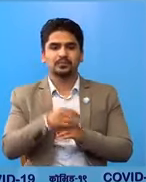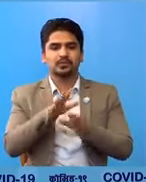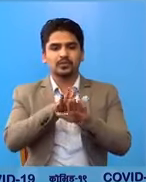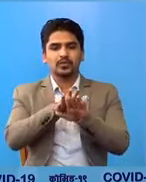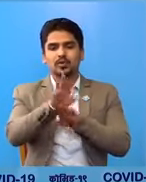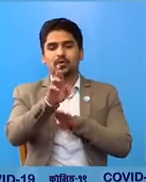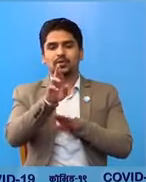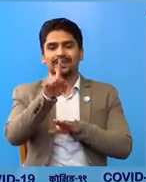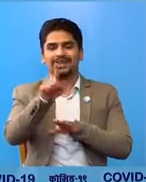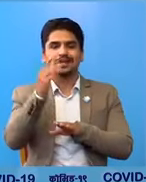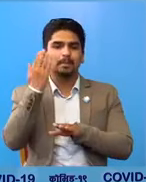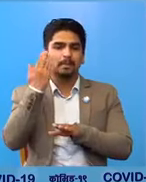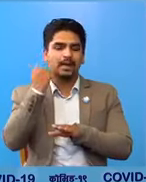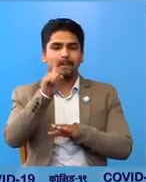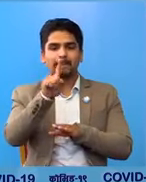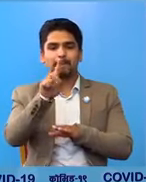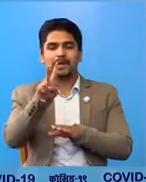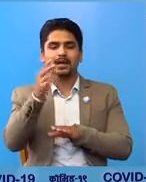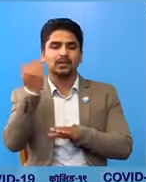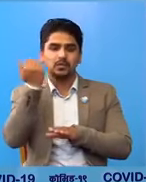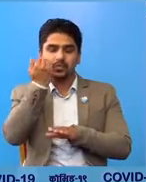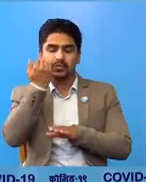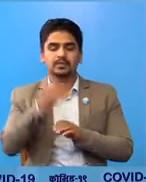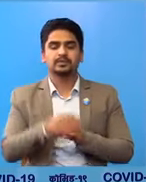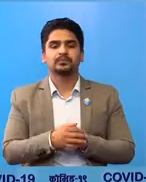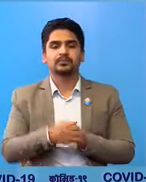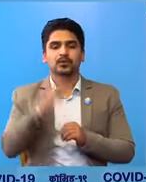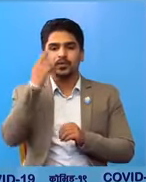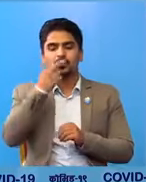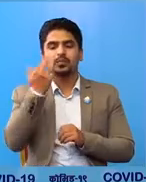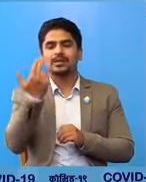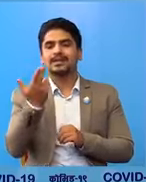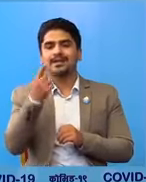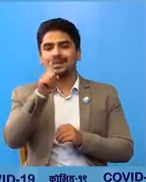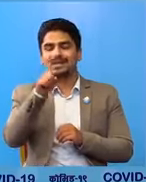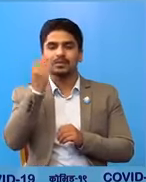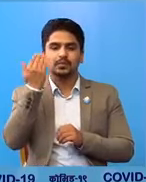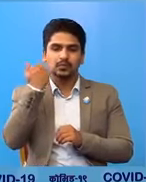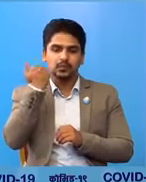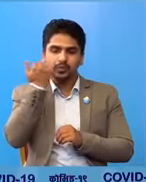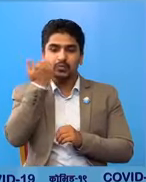रौताट का एक महिलार बार पुरुष, रुपन्देए का एक